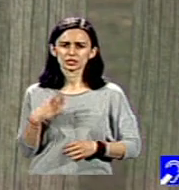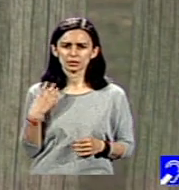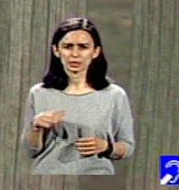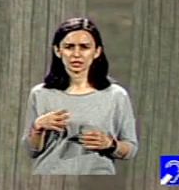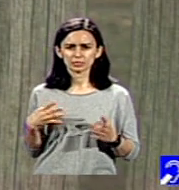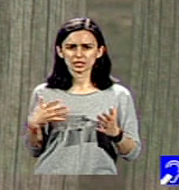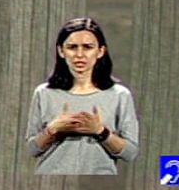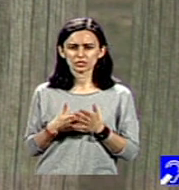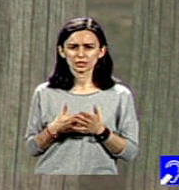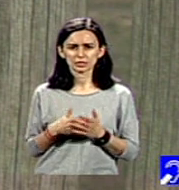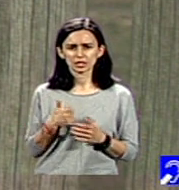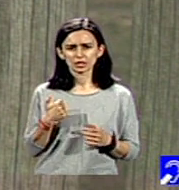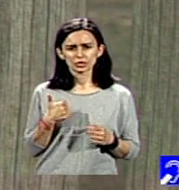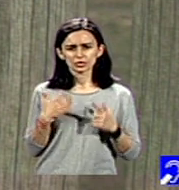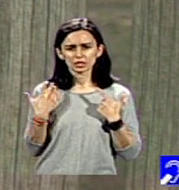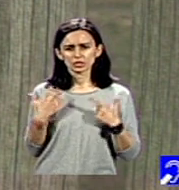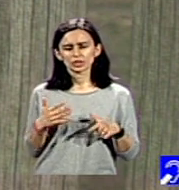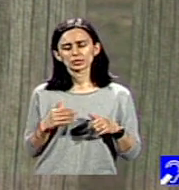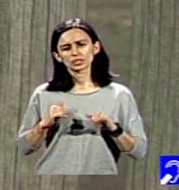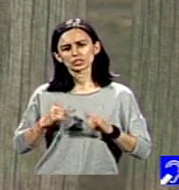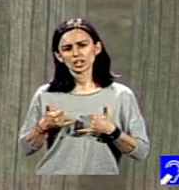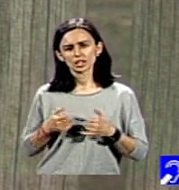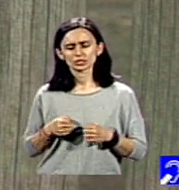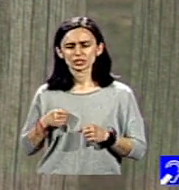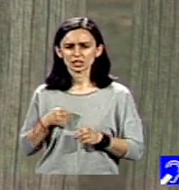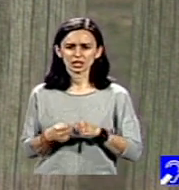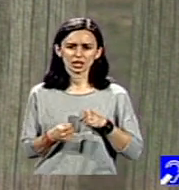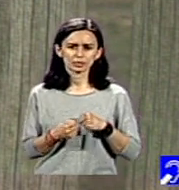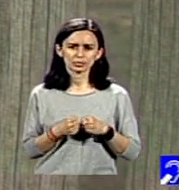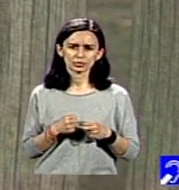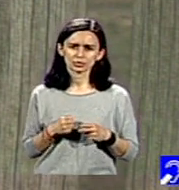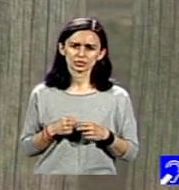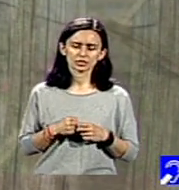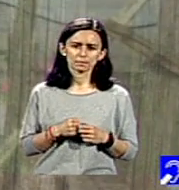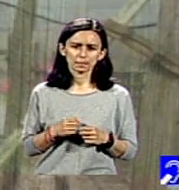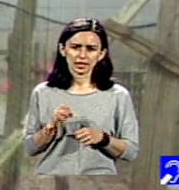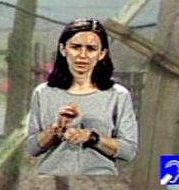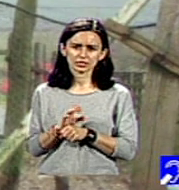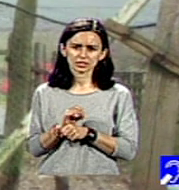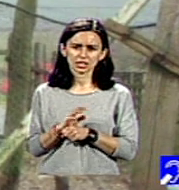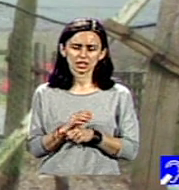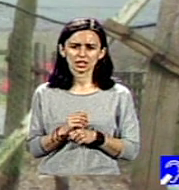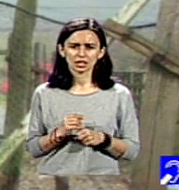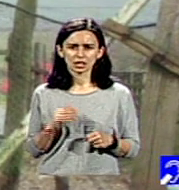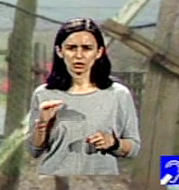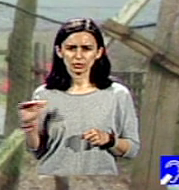.170 de cazuri de abuz, neglijare și exploatare a copilor.